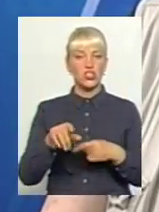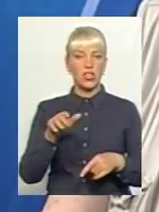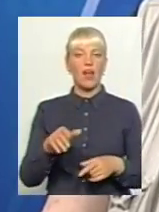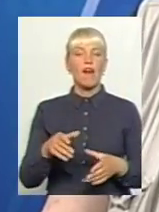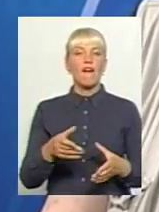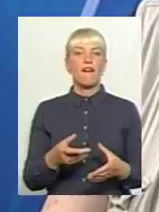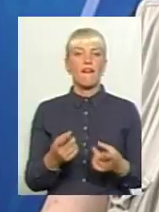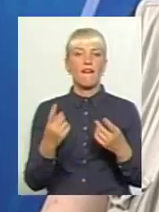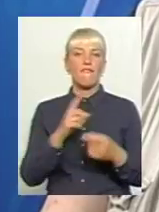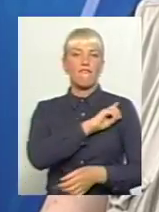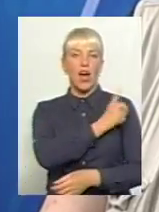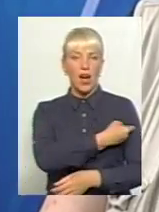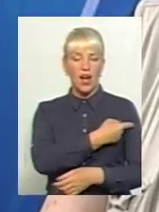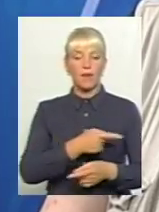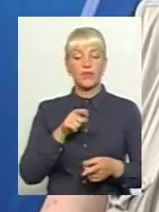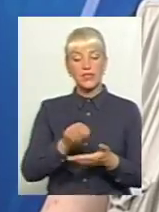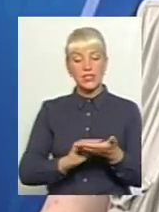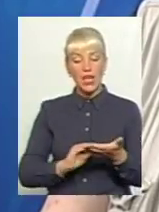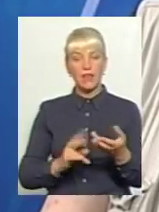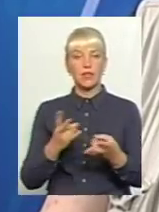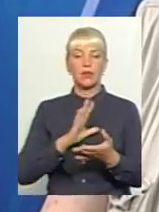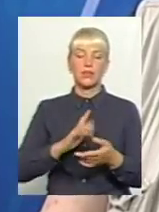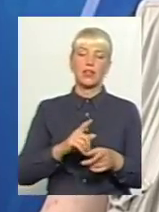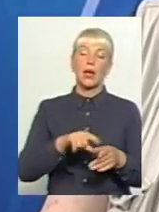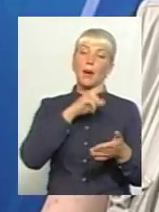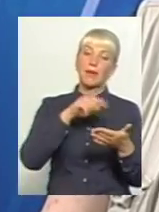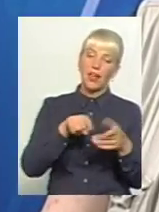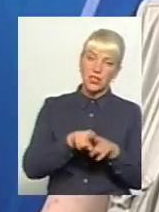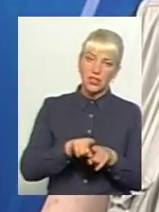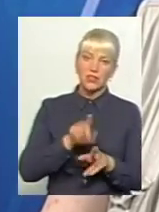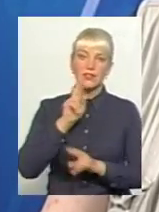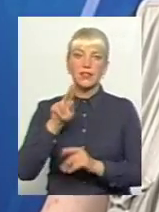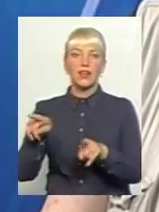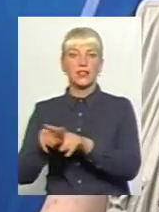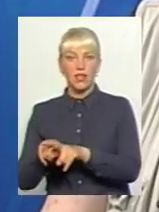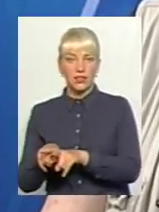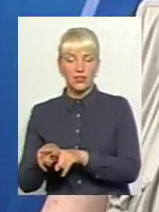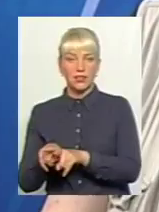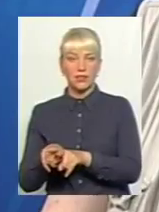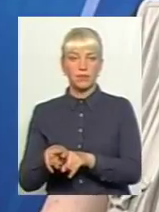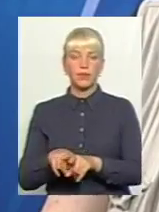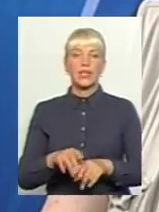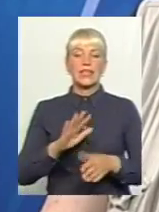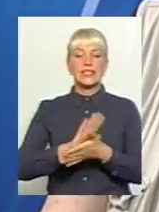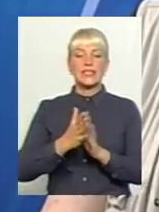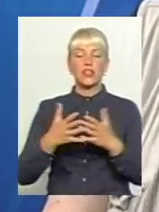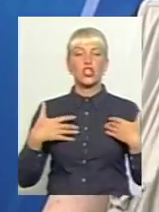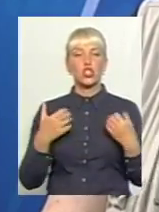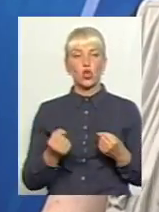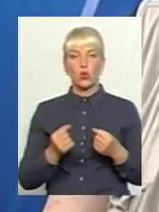треба вказати, що такі-такі питання, такі-такі сканги, а тому, що мій стан здоров'я не